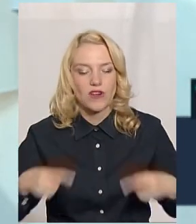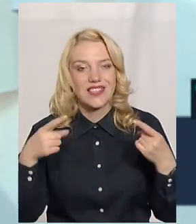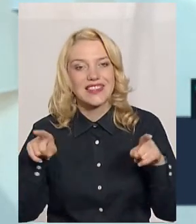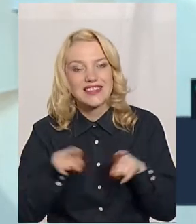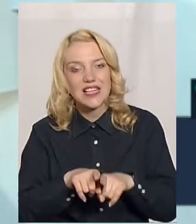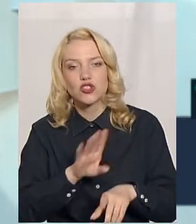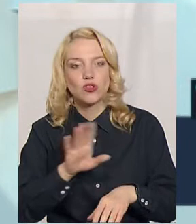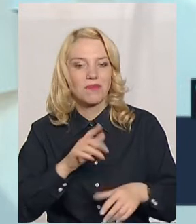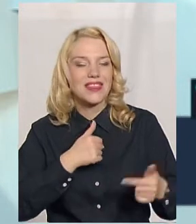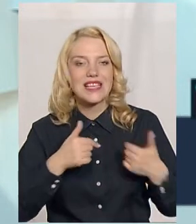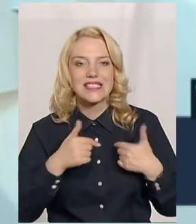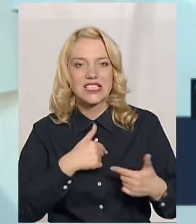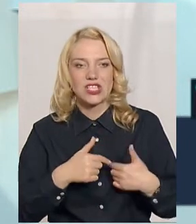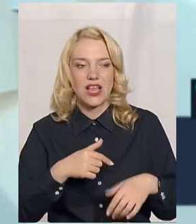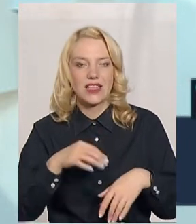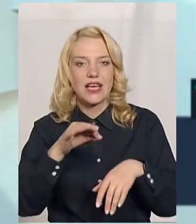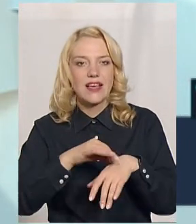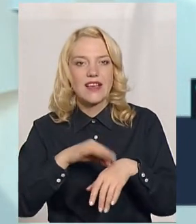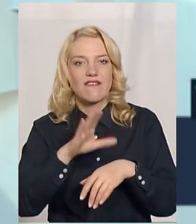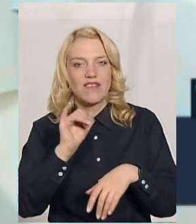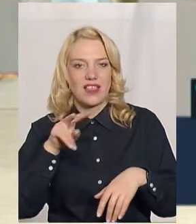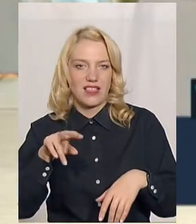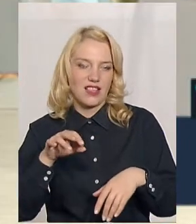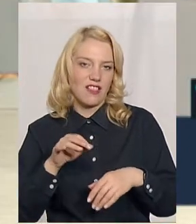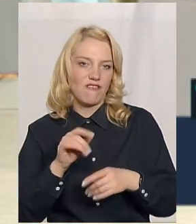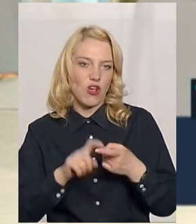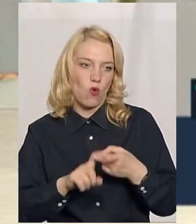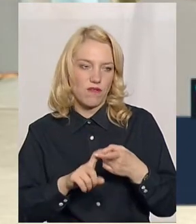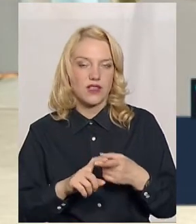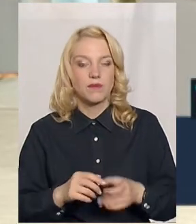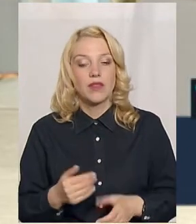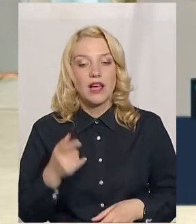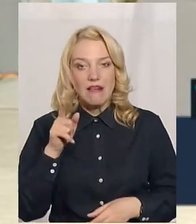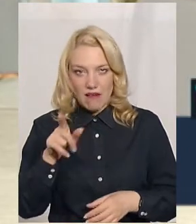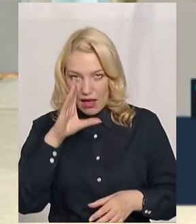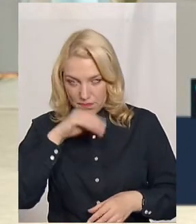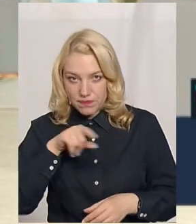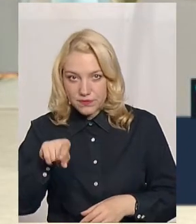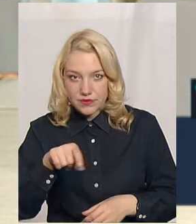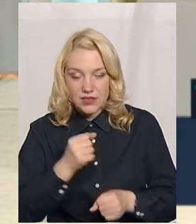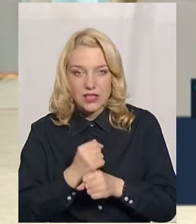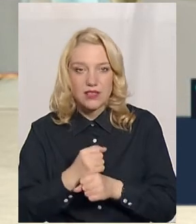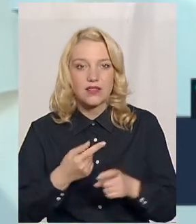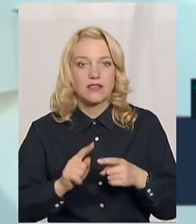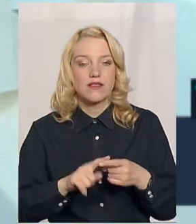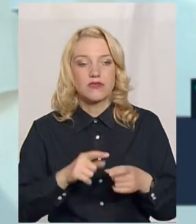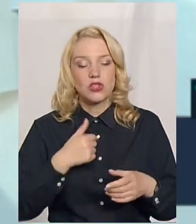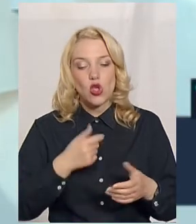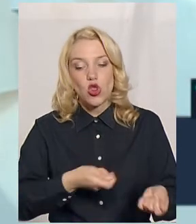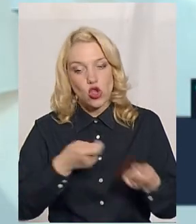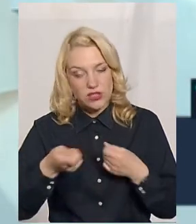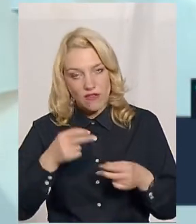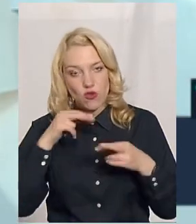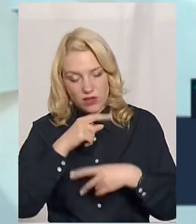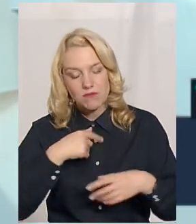страждали пацієнти і не тільки віленфіковані. Це в ваших силах так організуватися? Яким чином? Ви знаєте, що з доставкою ліків ми зуміли